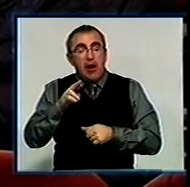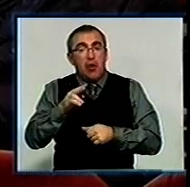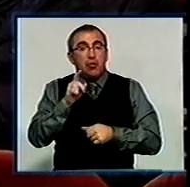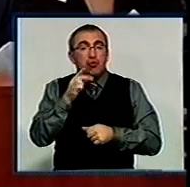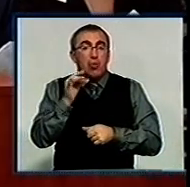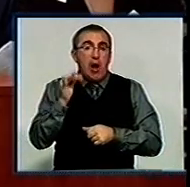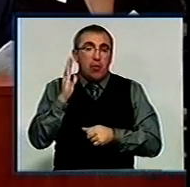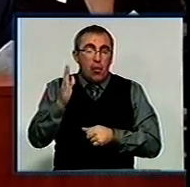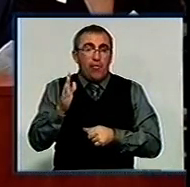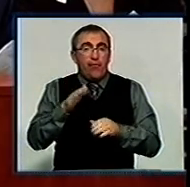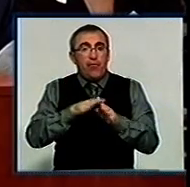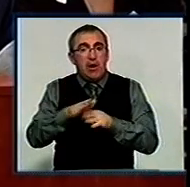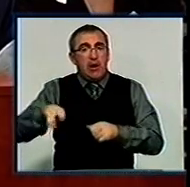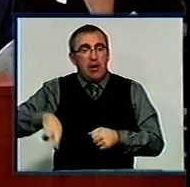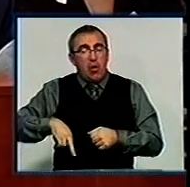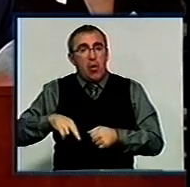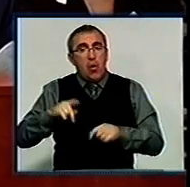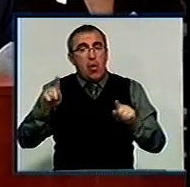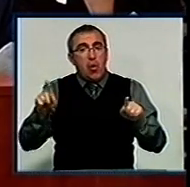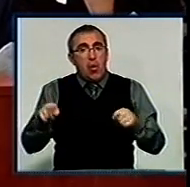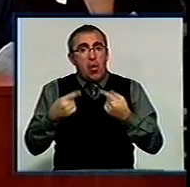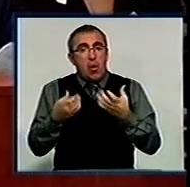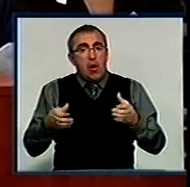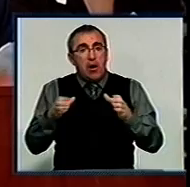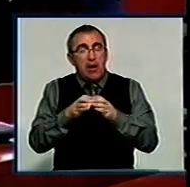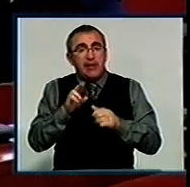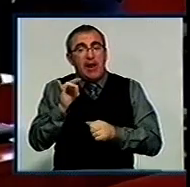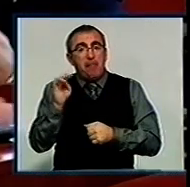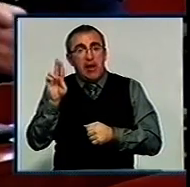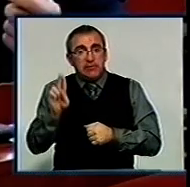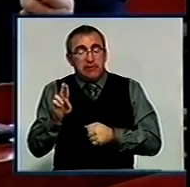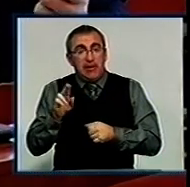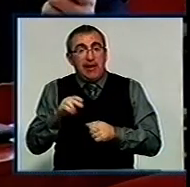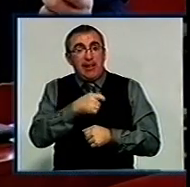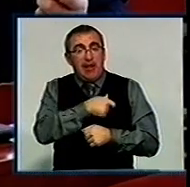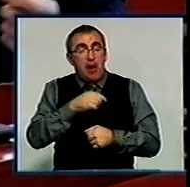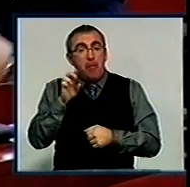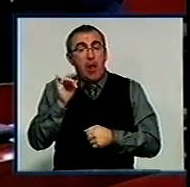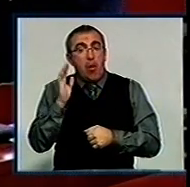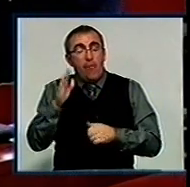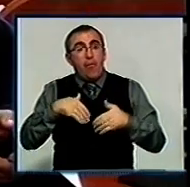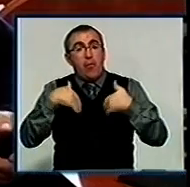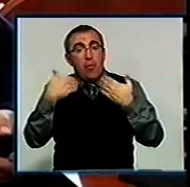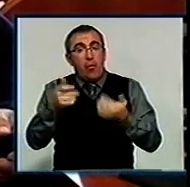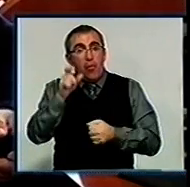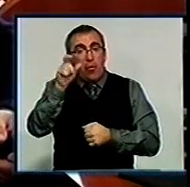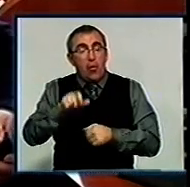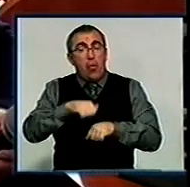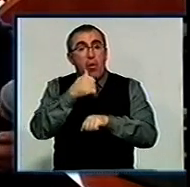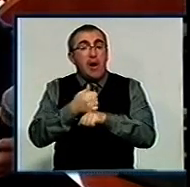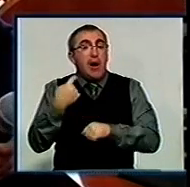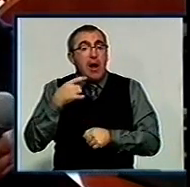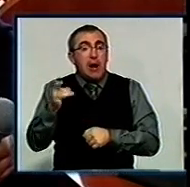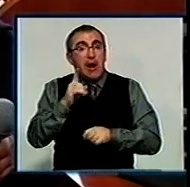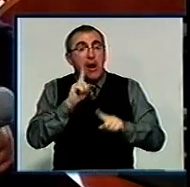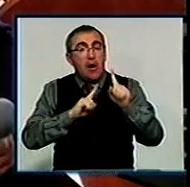Цуканов та виконавчий директор обласної організації роботодавців Юрій Демець. Проте депутат Віталій Білов запропонував кандидатуру голови Кіровської